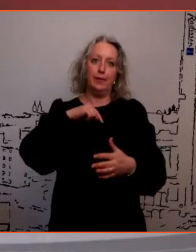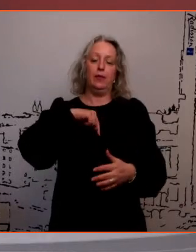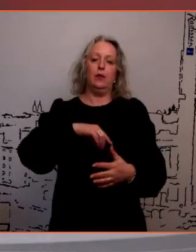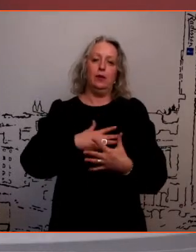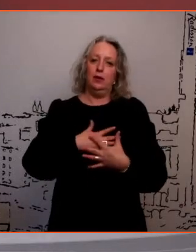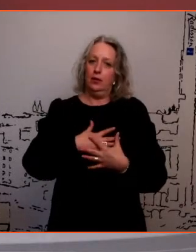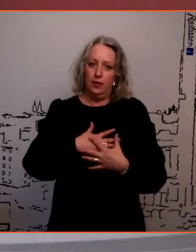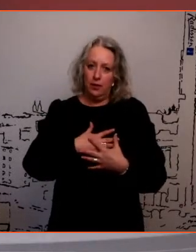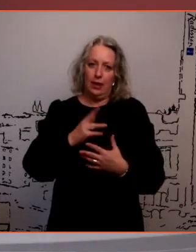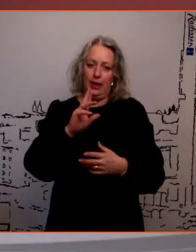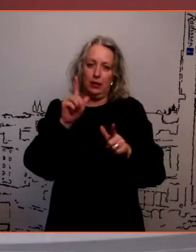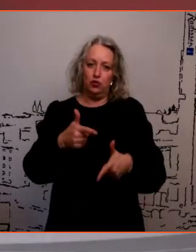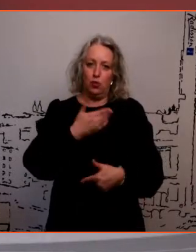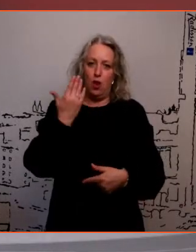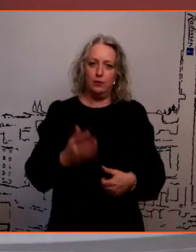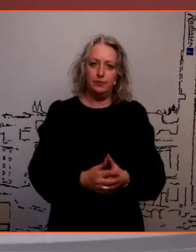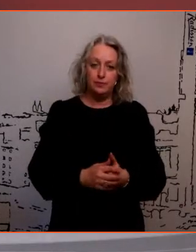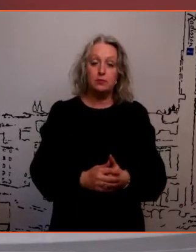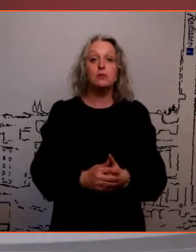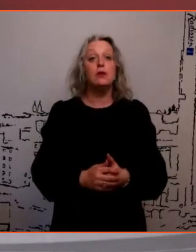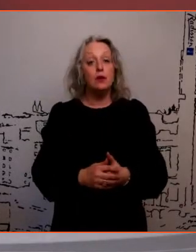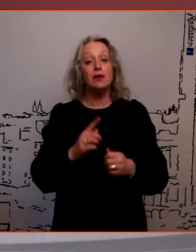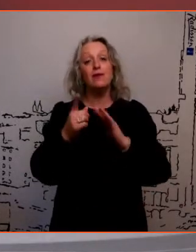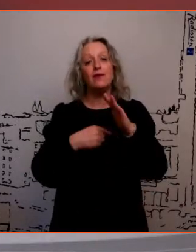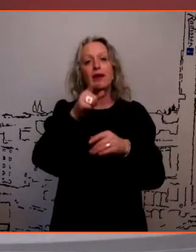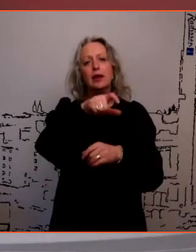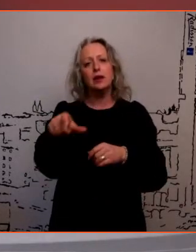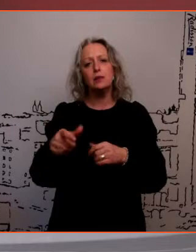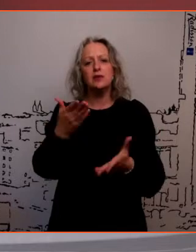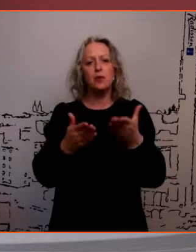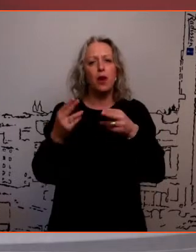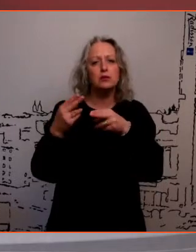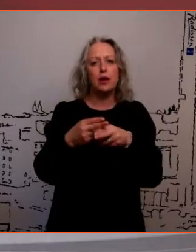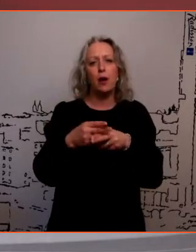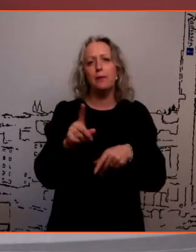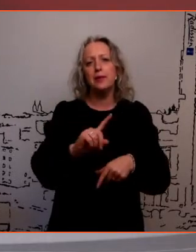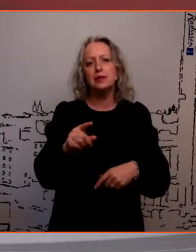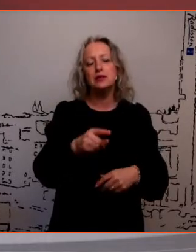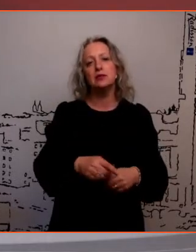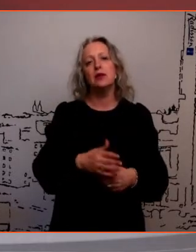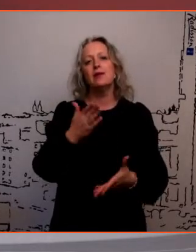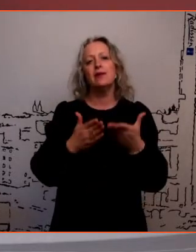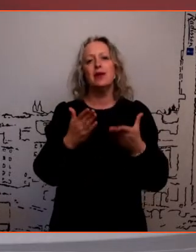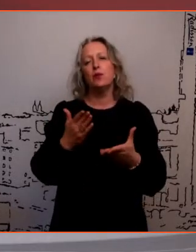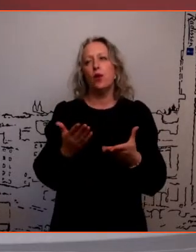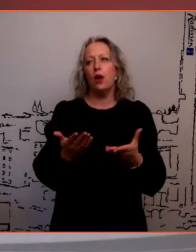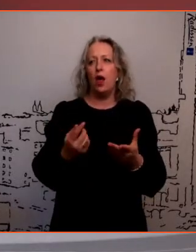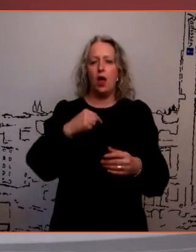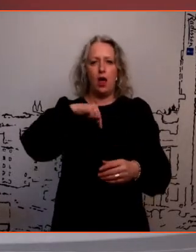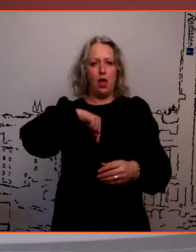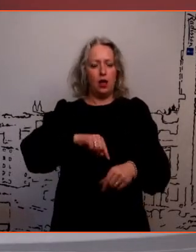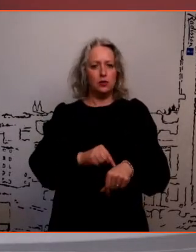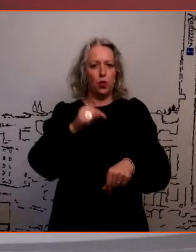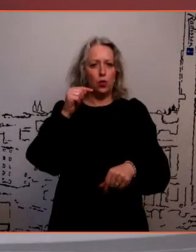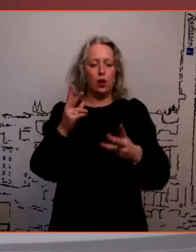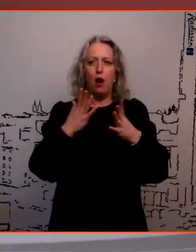siis, mis veel inimesse võib-olla natuke häirib, ongi see, et võib-olla kriibib sees, et